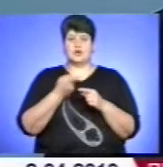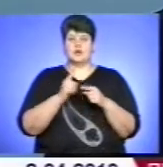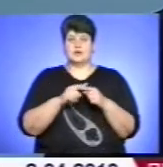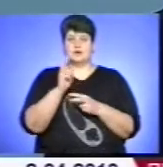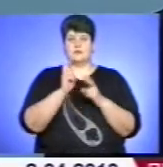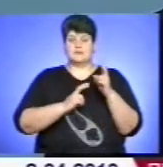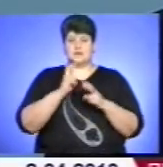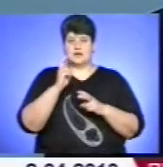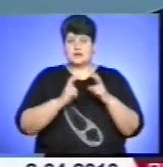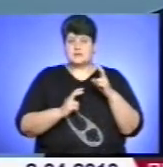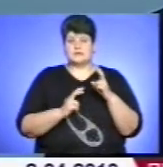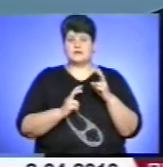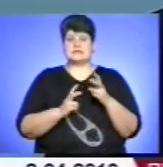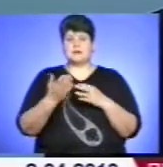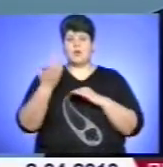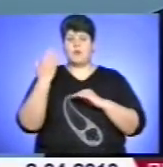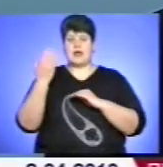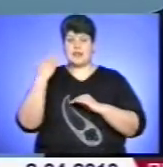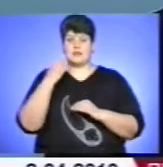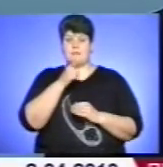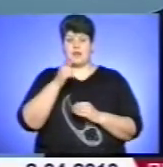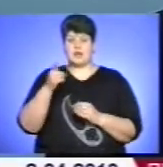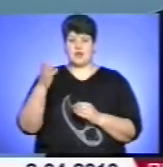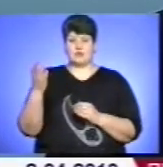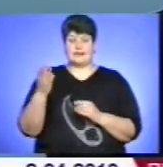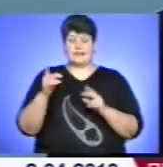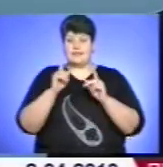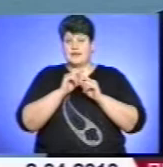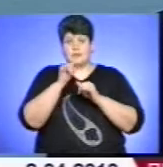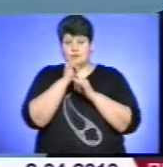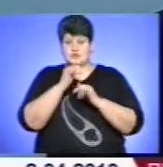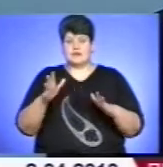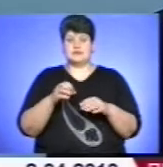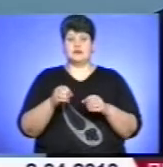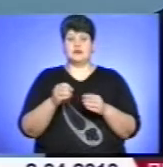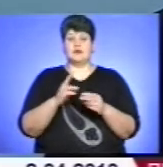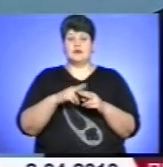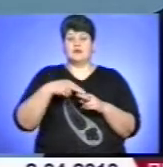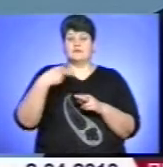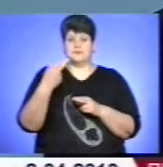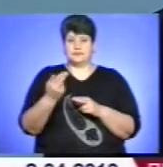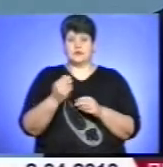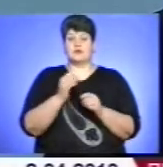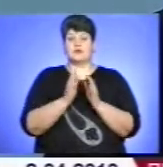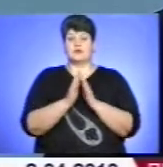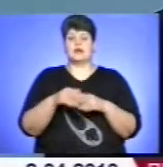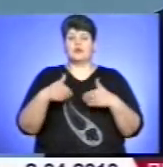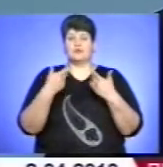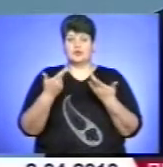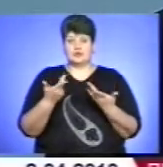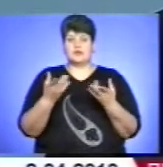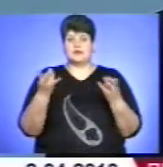Тернопіль Авіа Авто Транс за попередні періоди та нереальність її погашення робоча група рекомендує вирішити питання